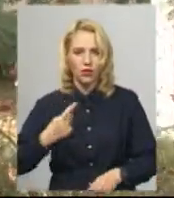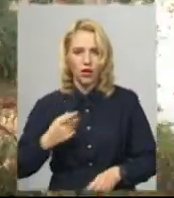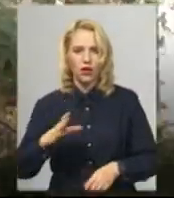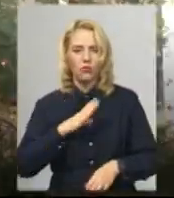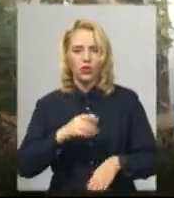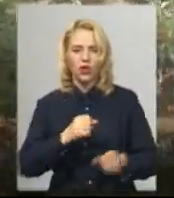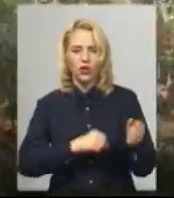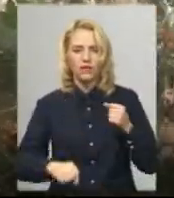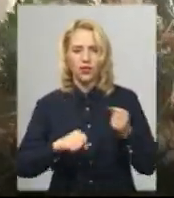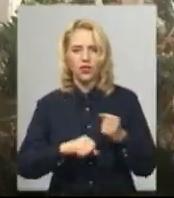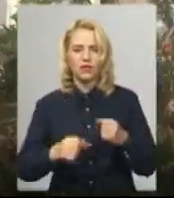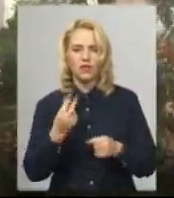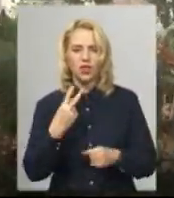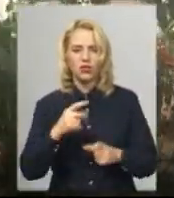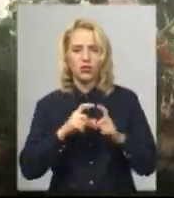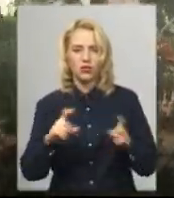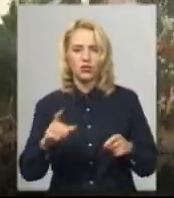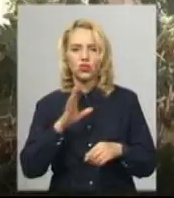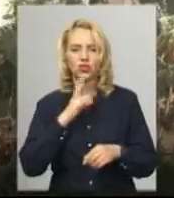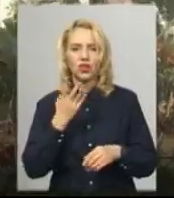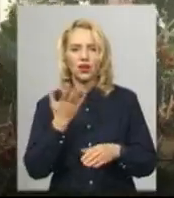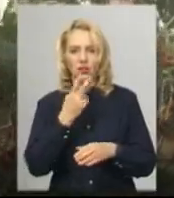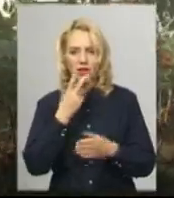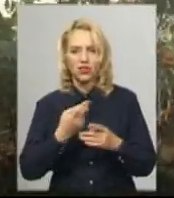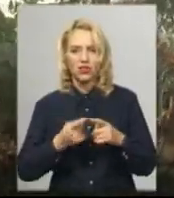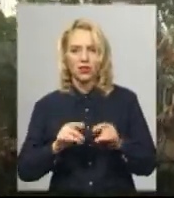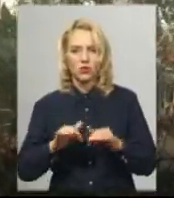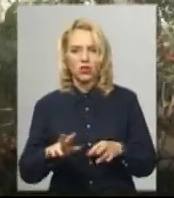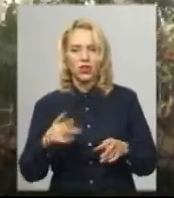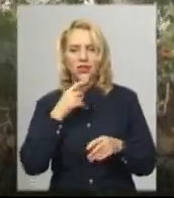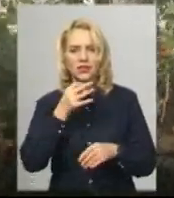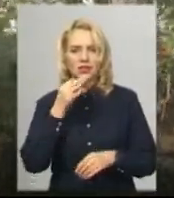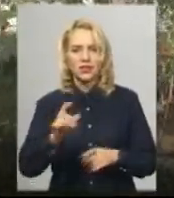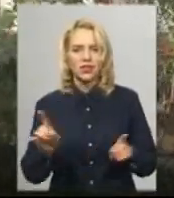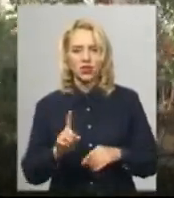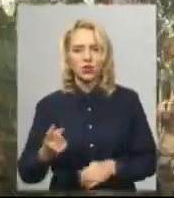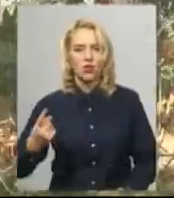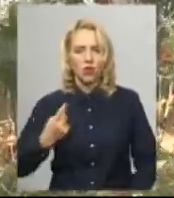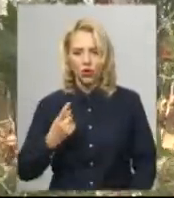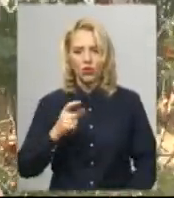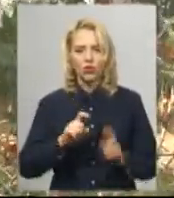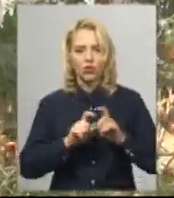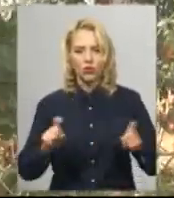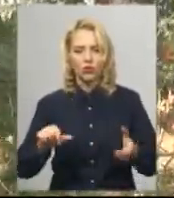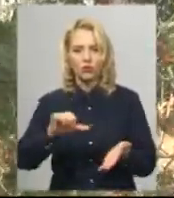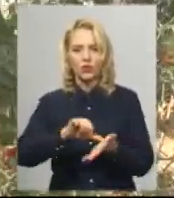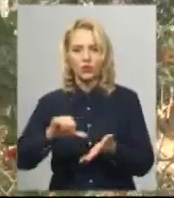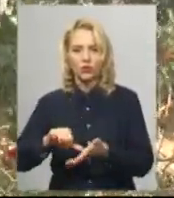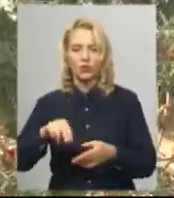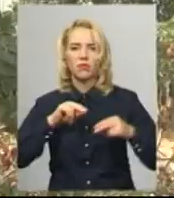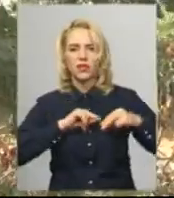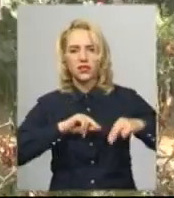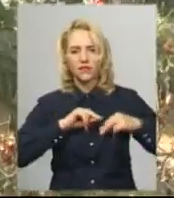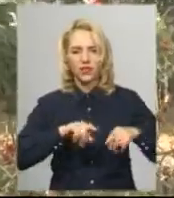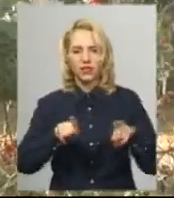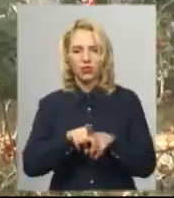двірник 12-ї школи, і ще одна жінка, яка бачила ці всі події, які сказали, що охоронець школи в присутності працівників